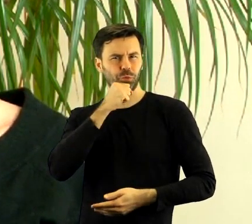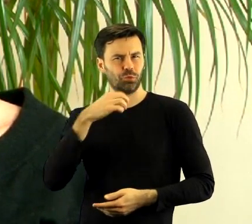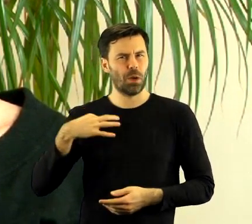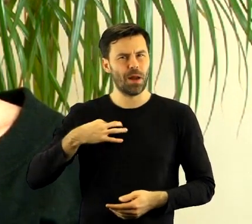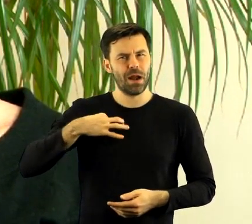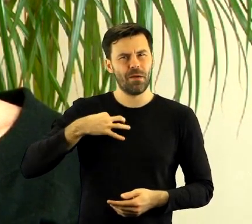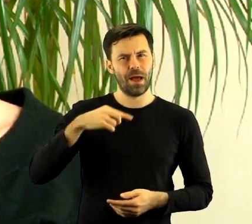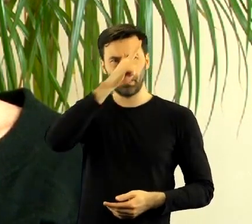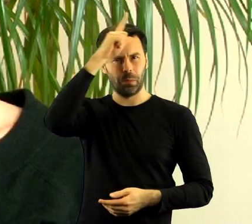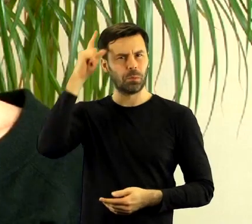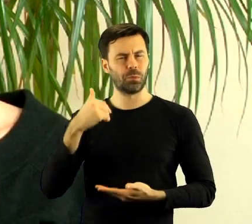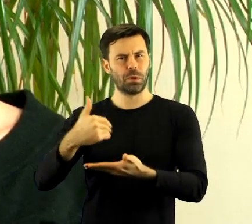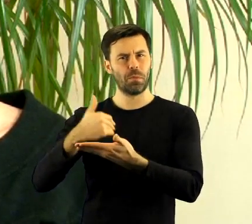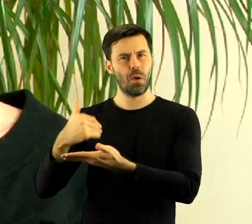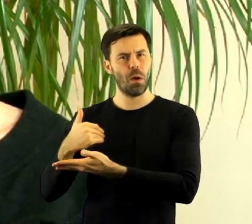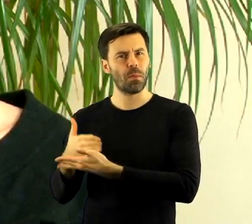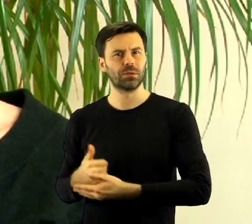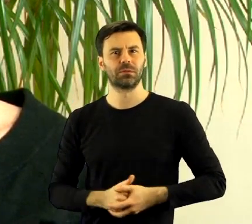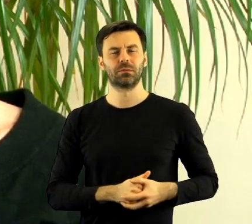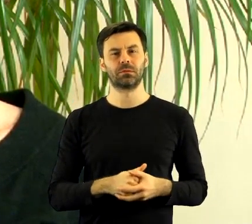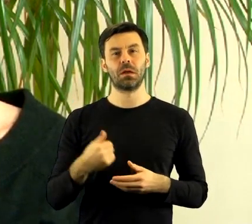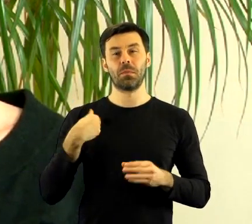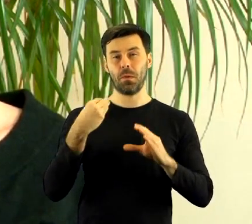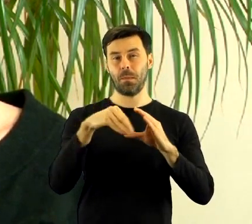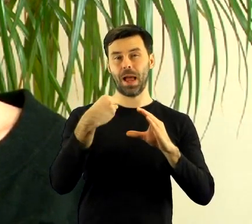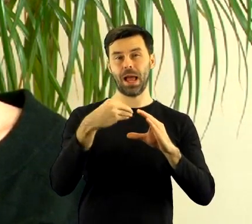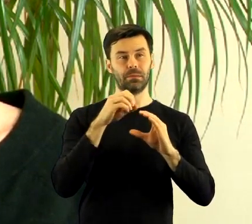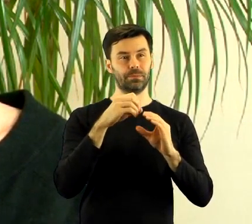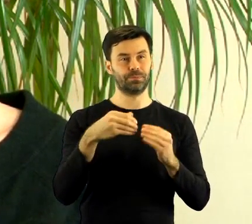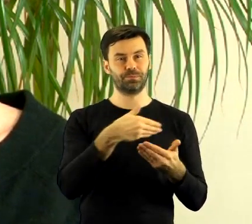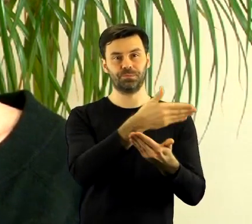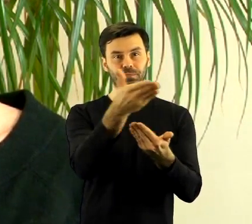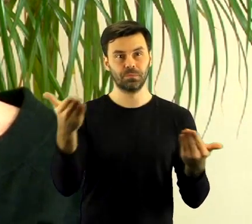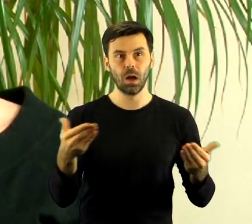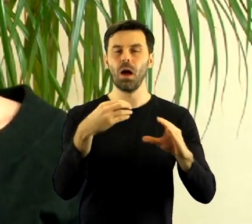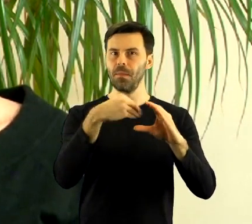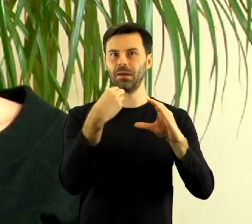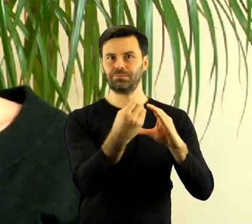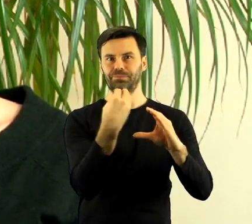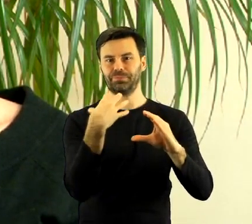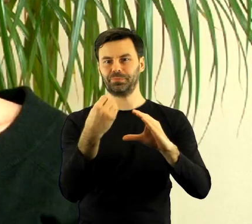rozmów, odzew na mail, który żeśmy oficjalnie podawali na ulotkach.